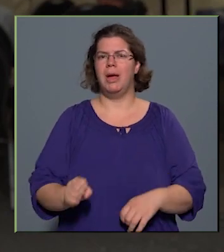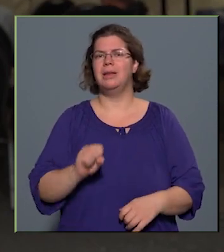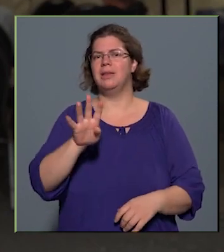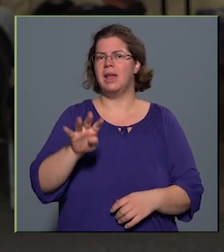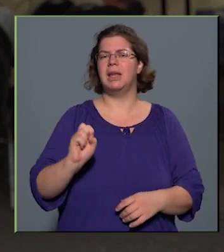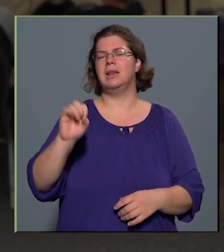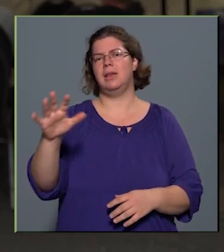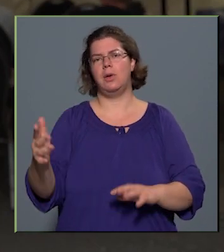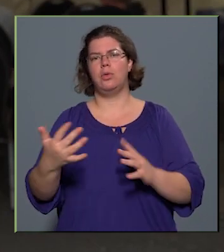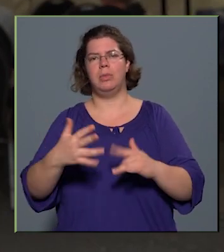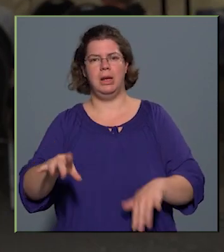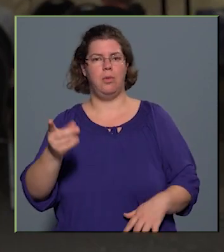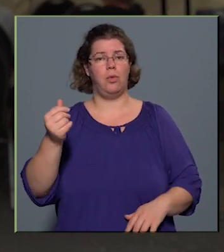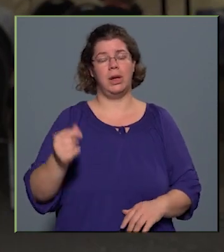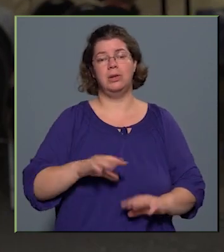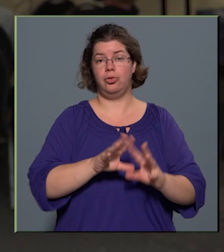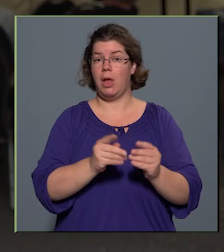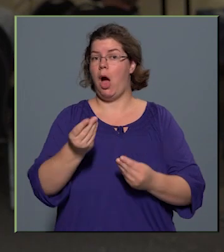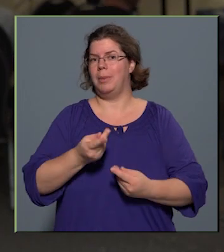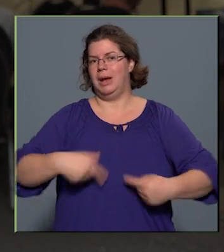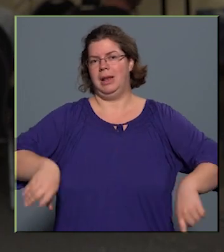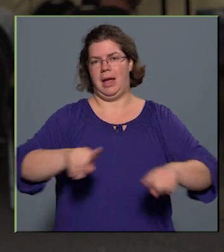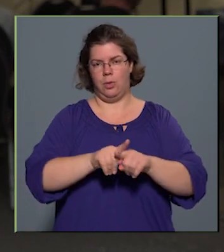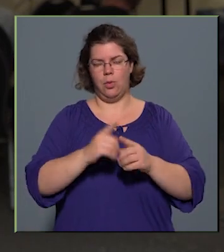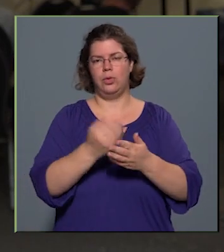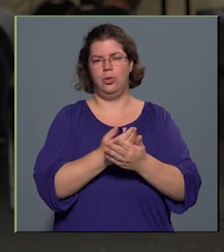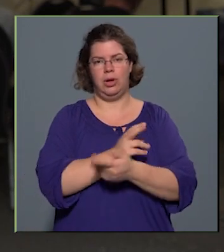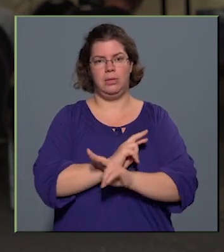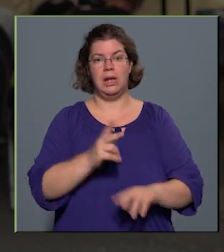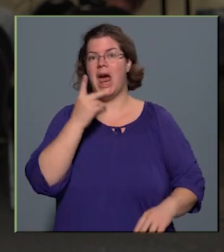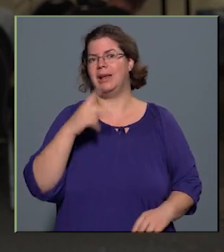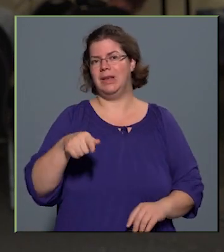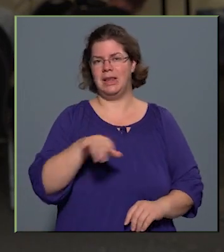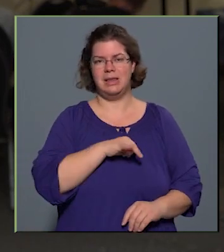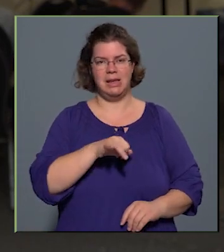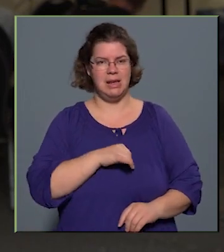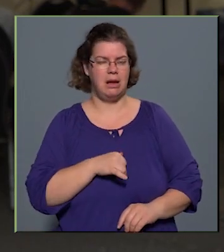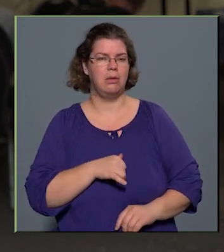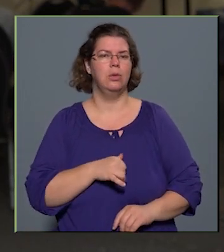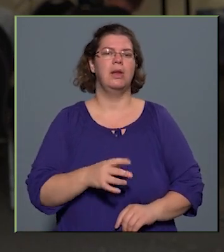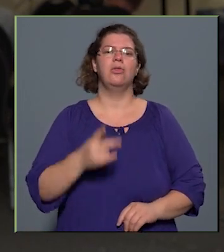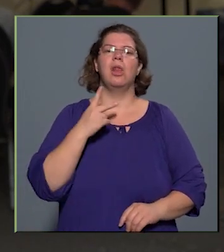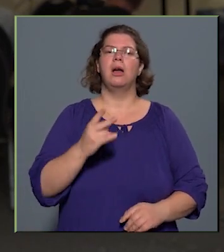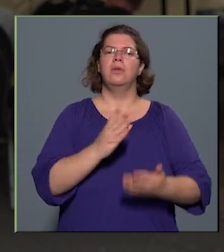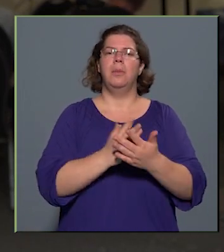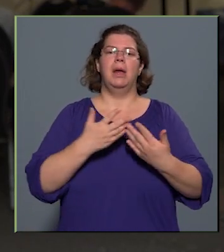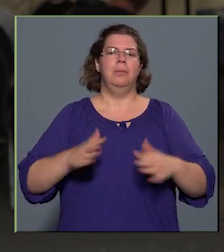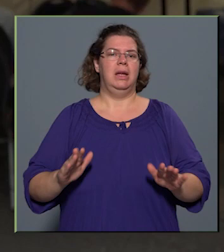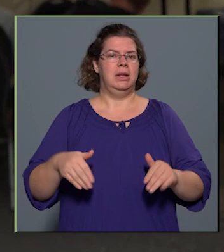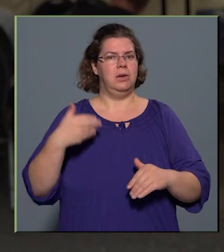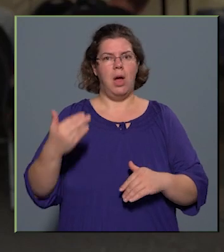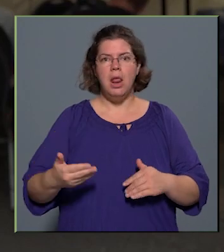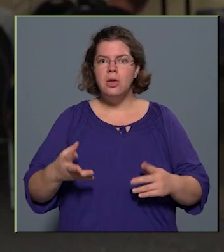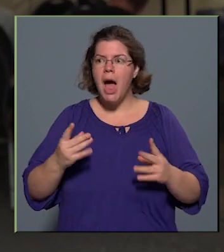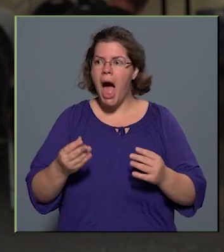-15 millió forintos összeg a végén, amire nekünk szükségünk van. Látva ezt az érdeklődést, meg látva már a megnyitó előtt, hogy hányan